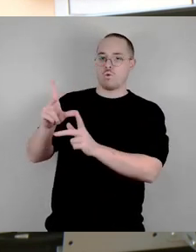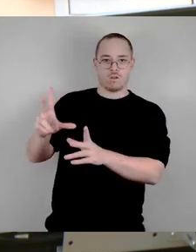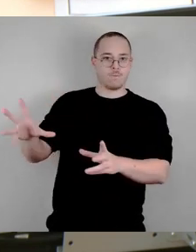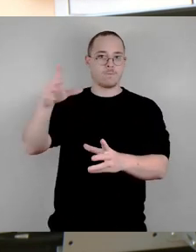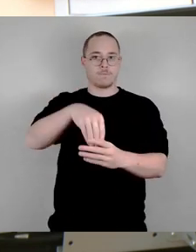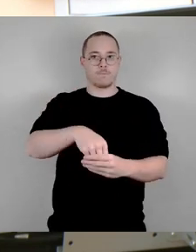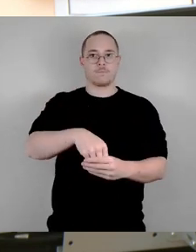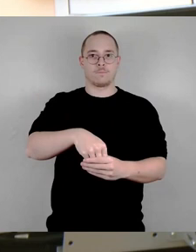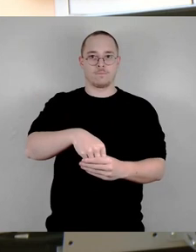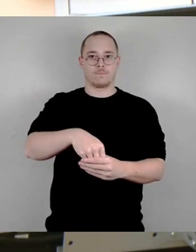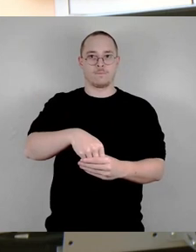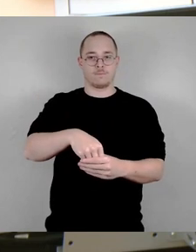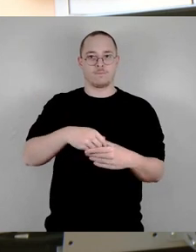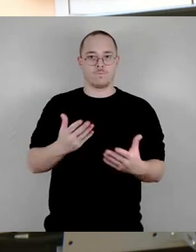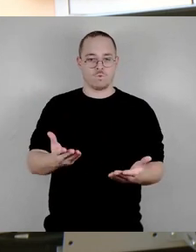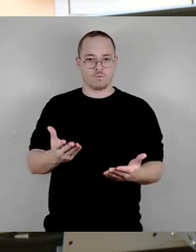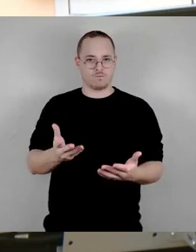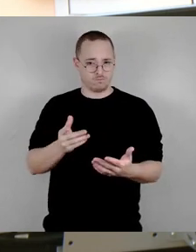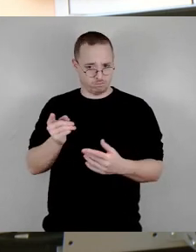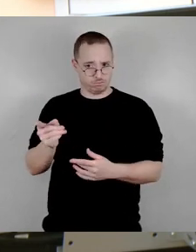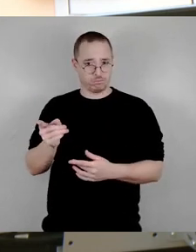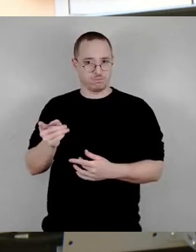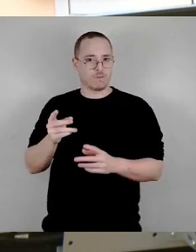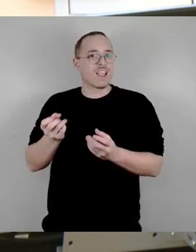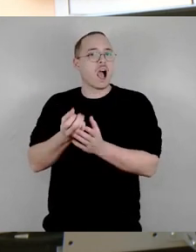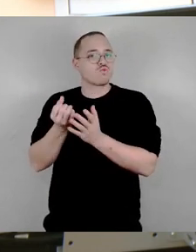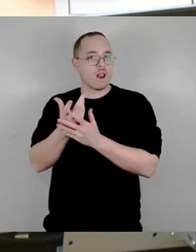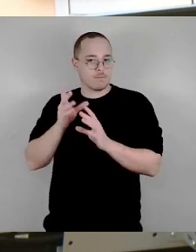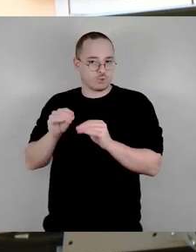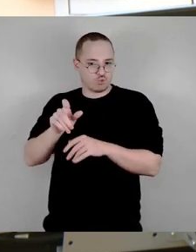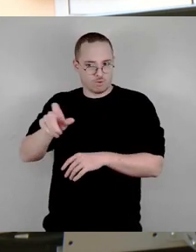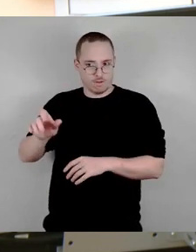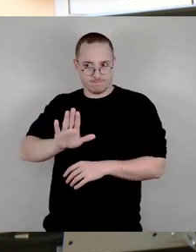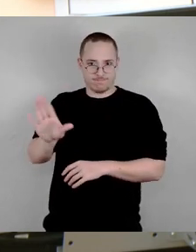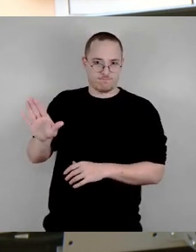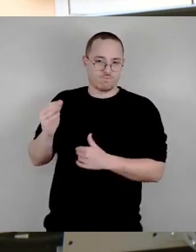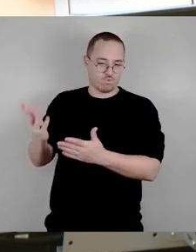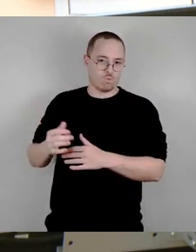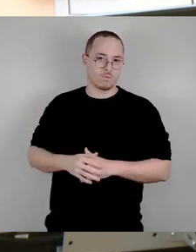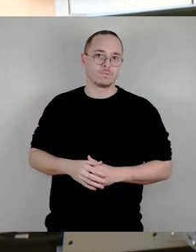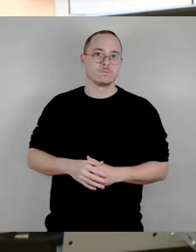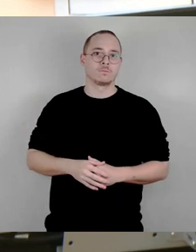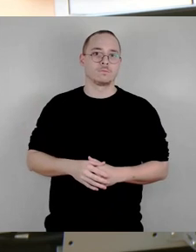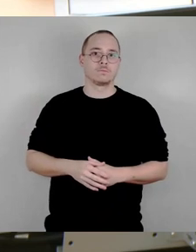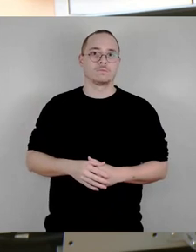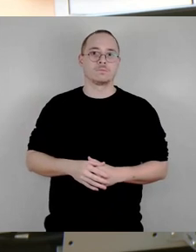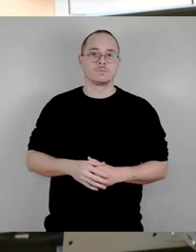die aktuellen Nutzer sind. Insbesondere von den Teilen, bei denen die aktuelle Nutzung nicht immer,